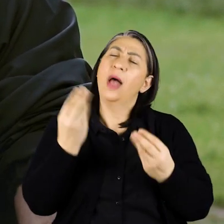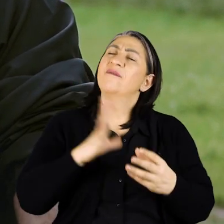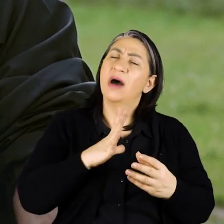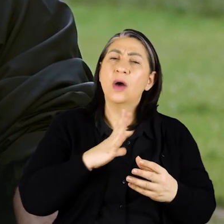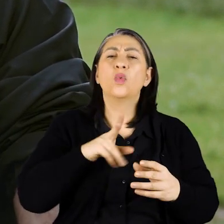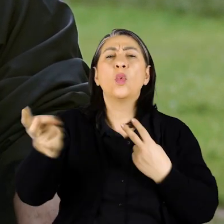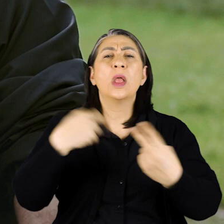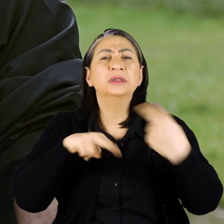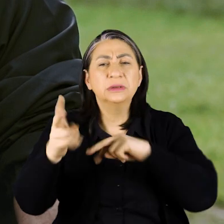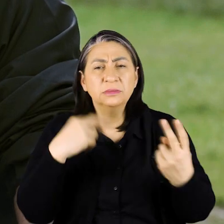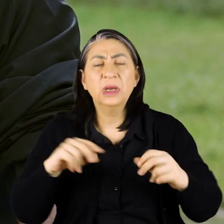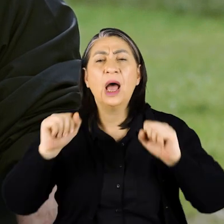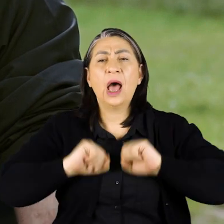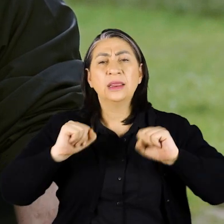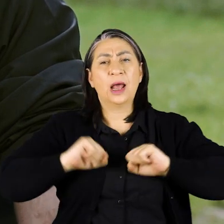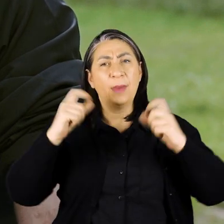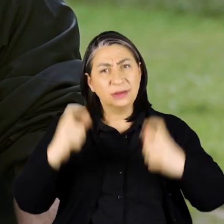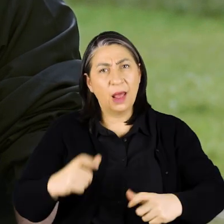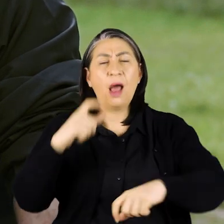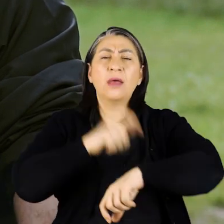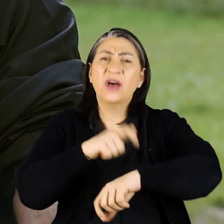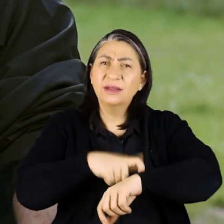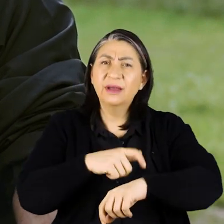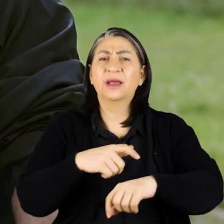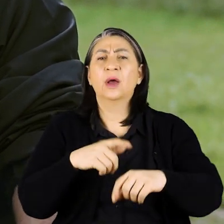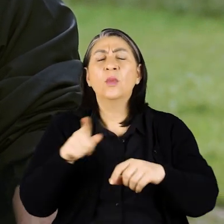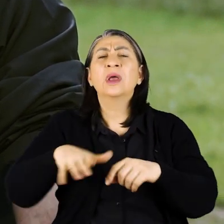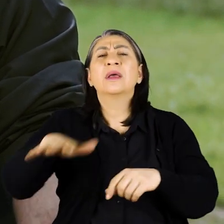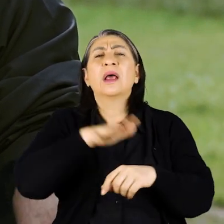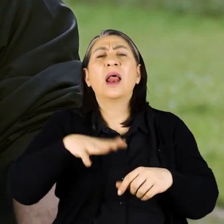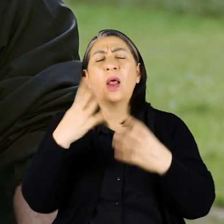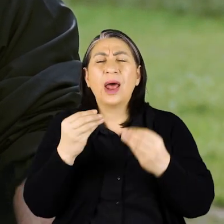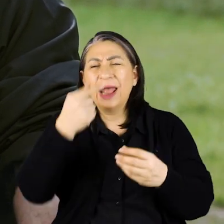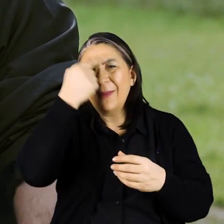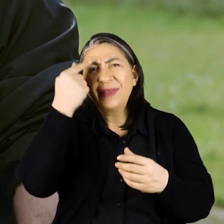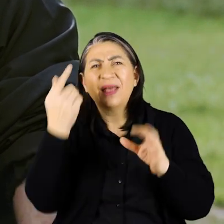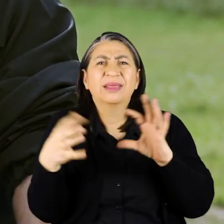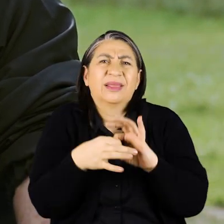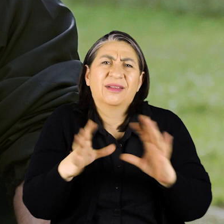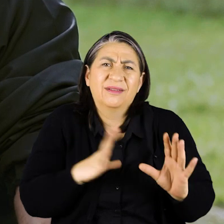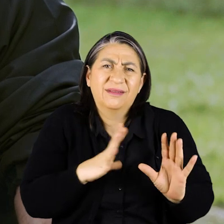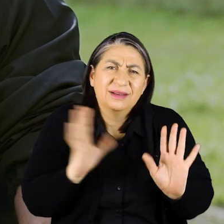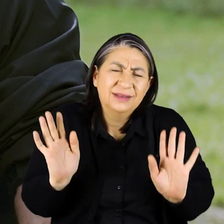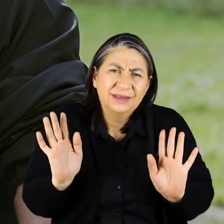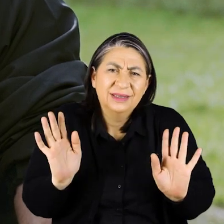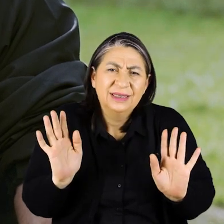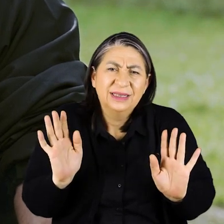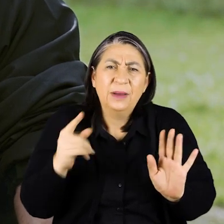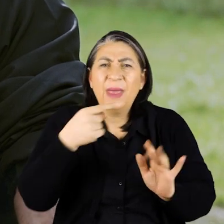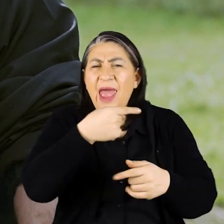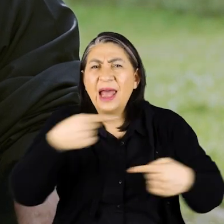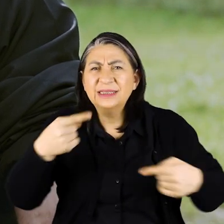bileyim işte ulaşımı İşte antrenman vakti Yani bu genel olarak imkanlarla alakalı Şimdi bir